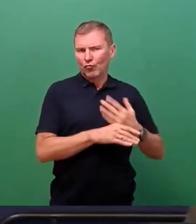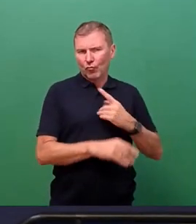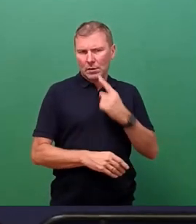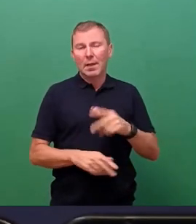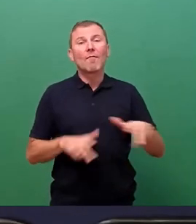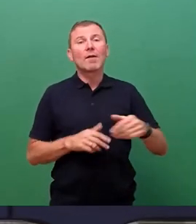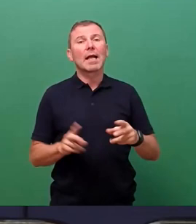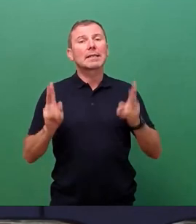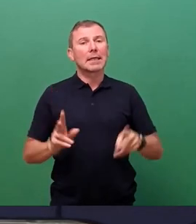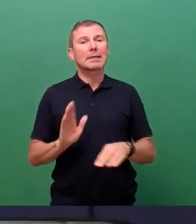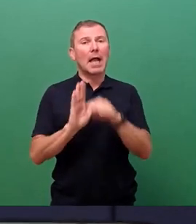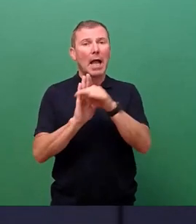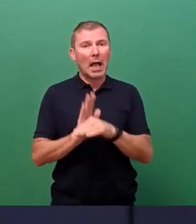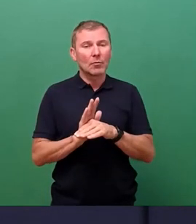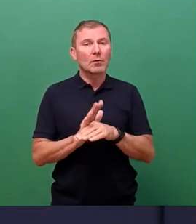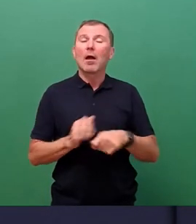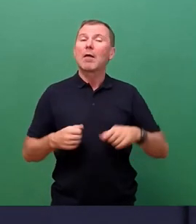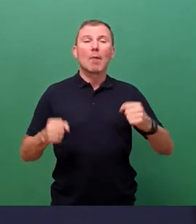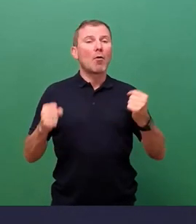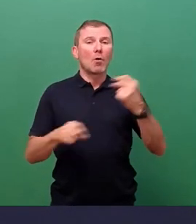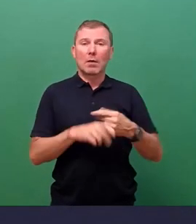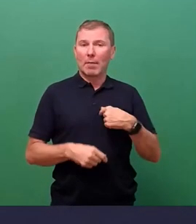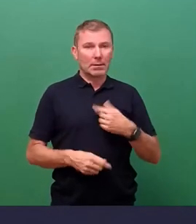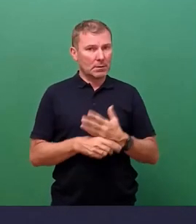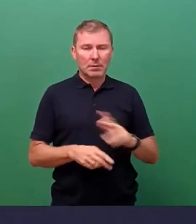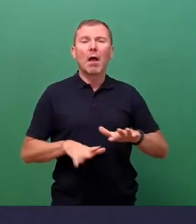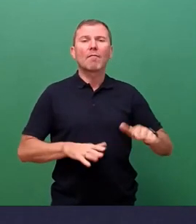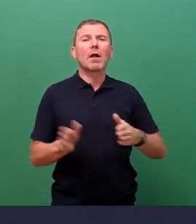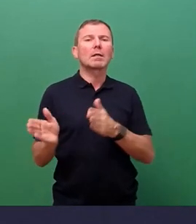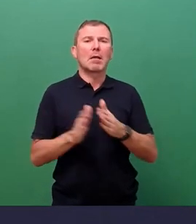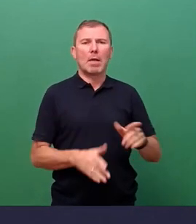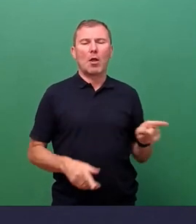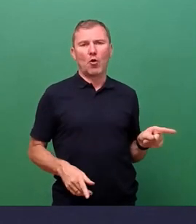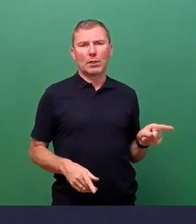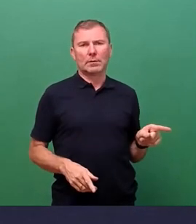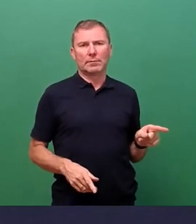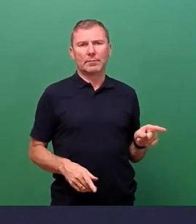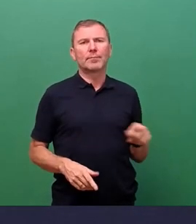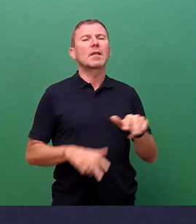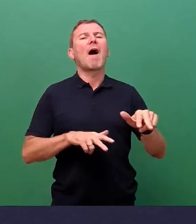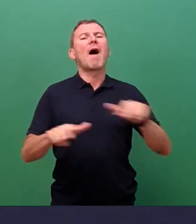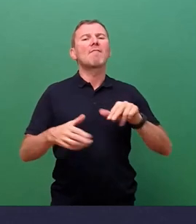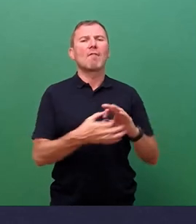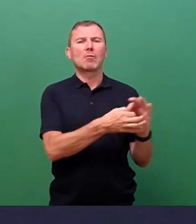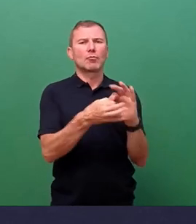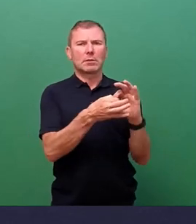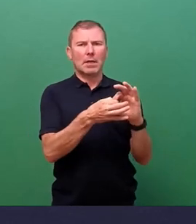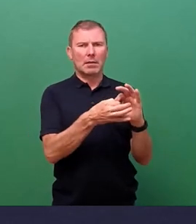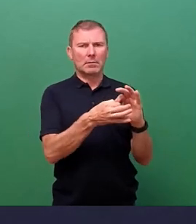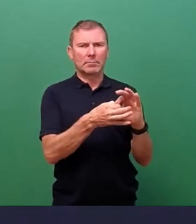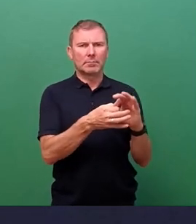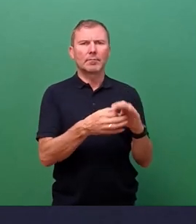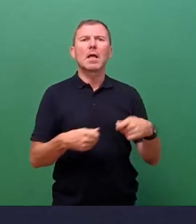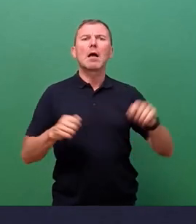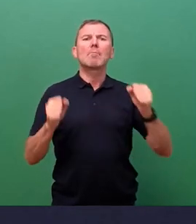Anordnung nimmt nicht der Baubürgermeister vor, sondern die Straßenverkehrsbehörde. Das ist ein Verwaltungsakt, in dem sich auch ein Baubürgermeister gar nicht